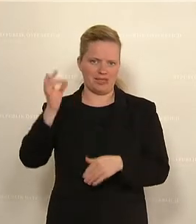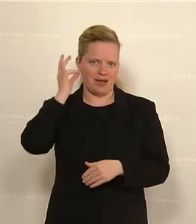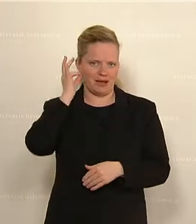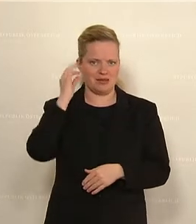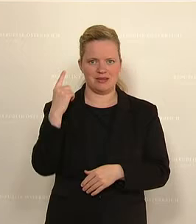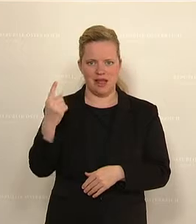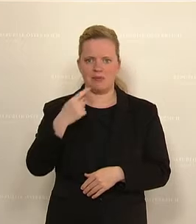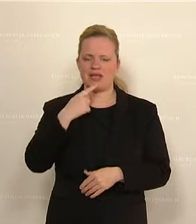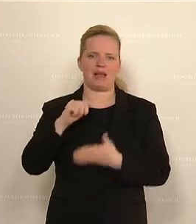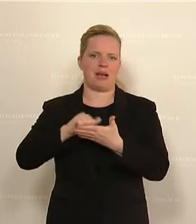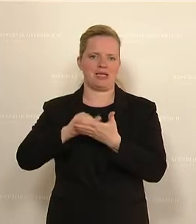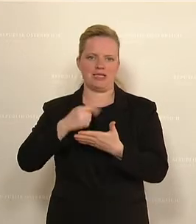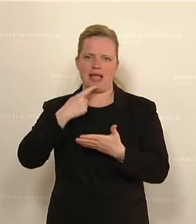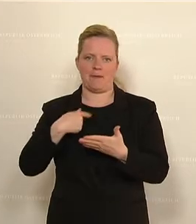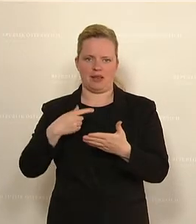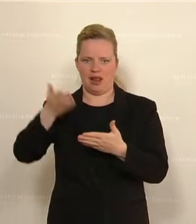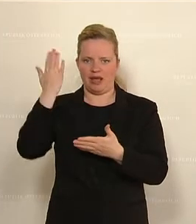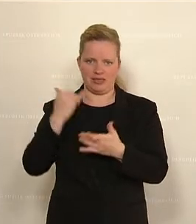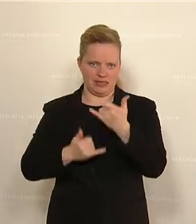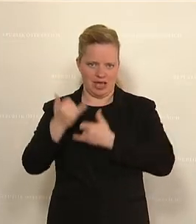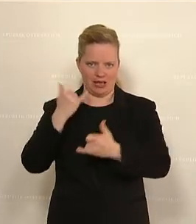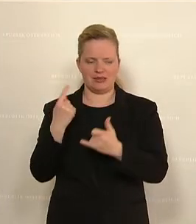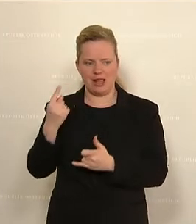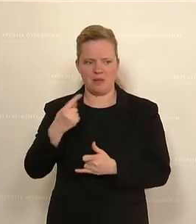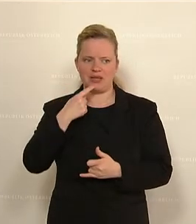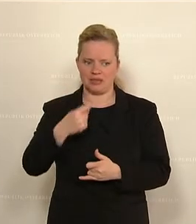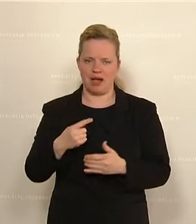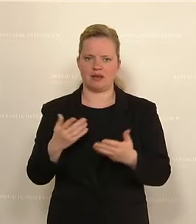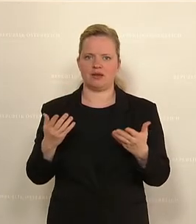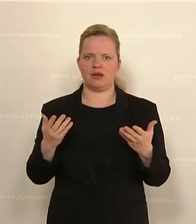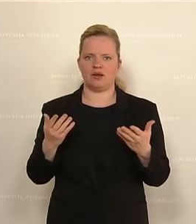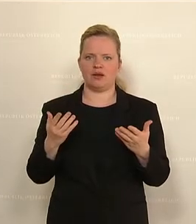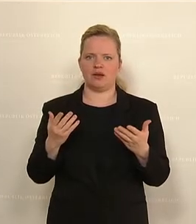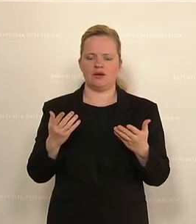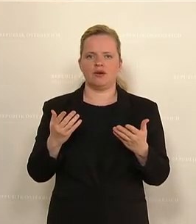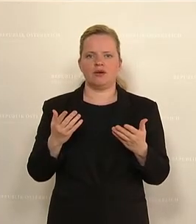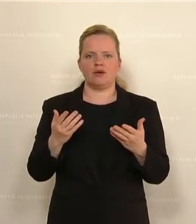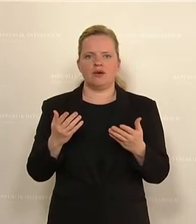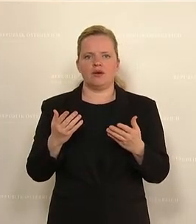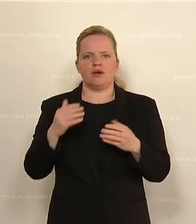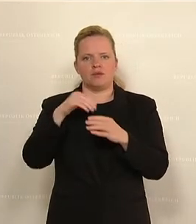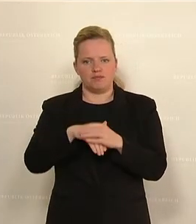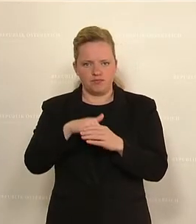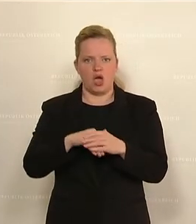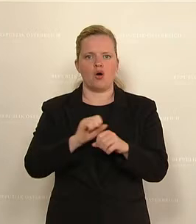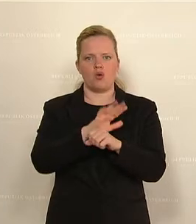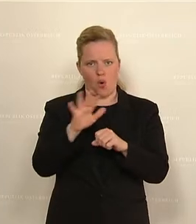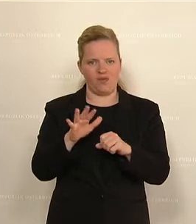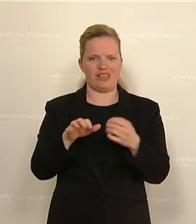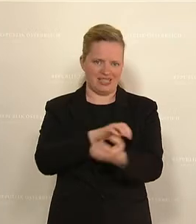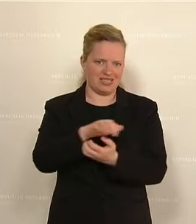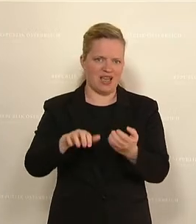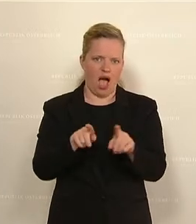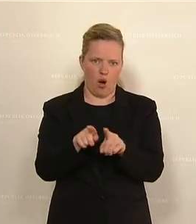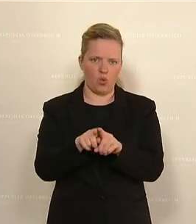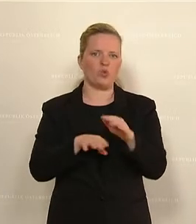einem Pressestatement im letzten Jahr, allerdings könnte als Folge der Covid-Krise auch geschwächte österreichische